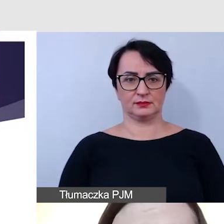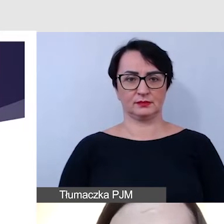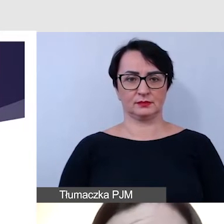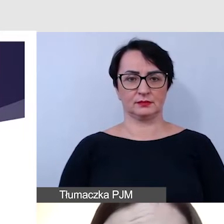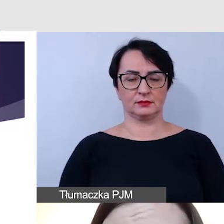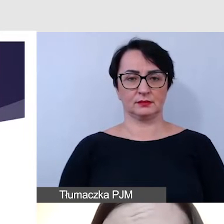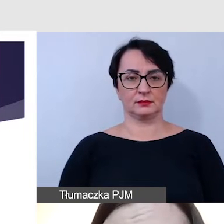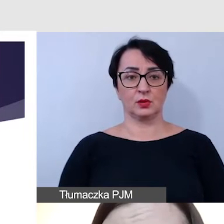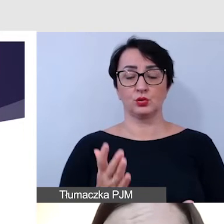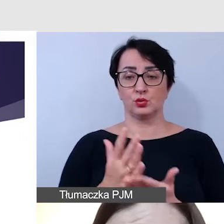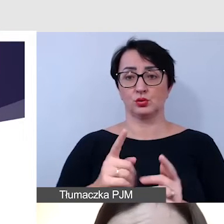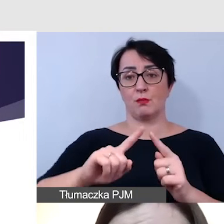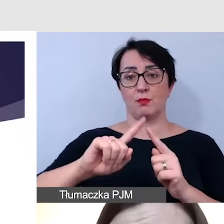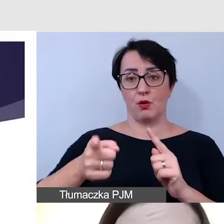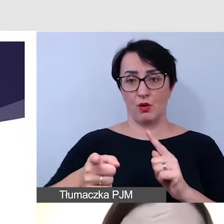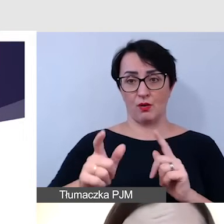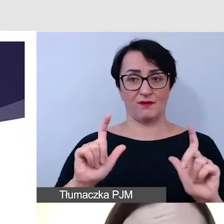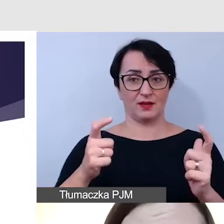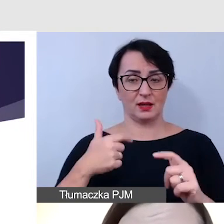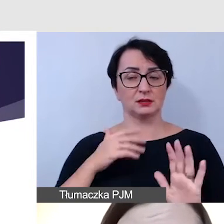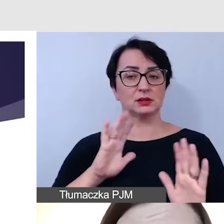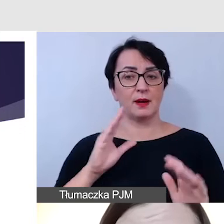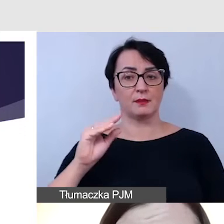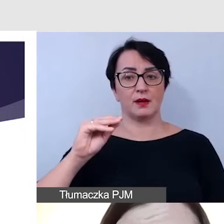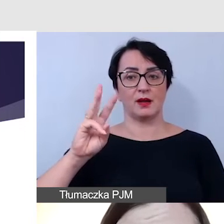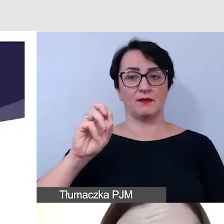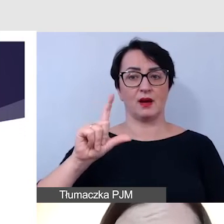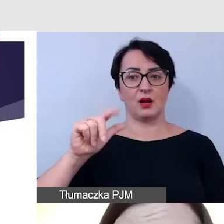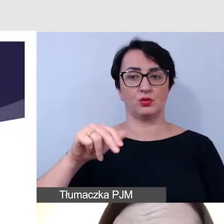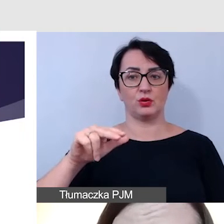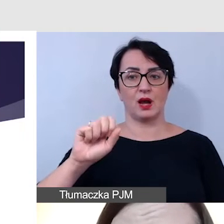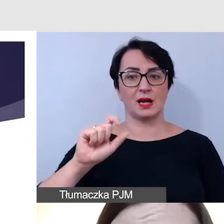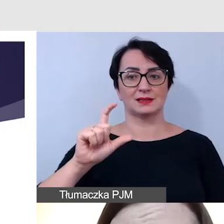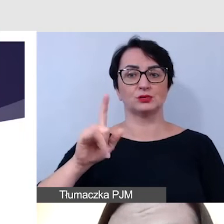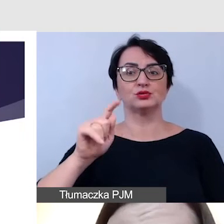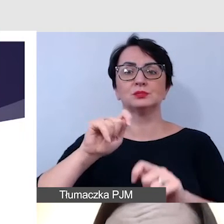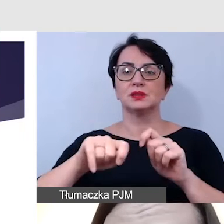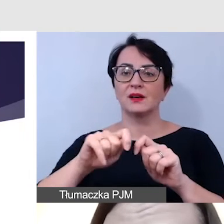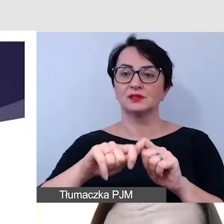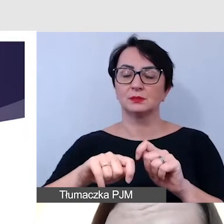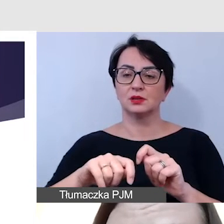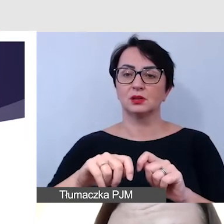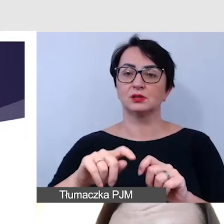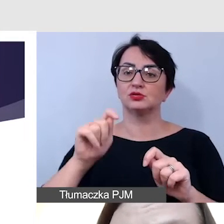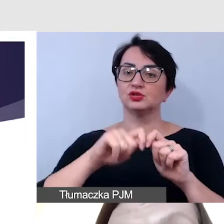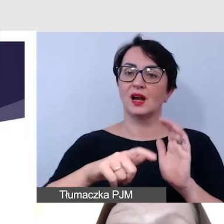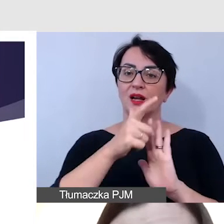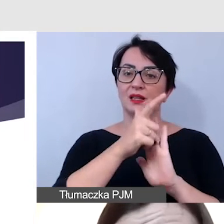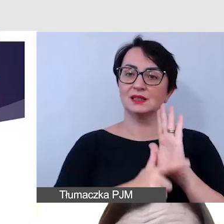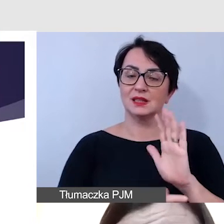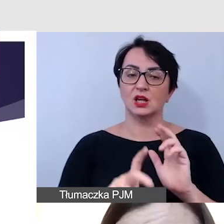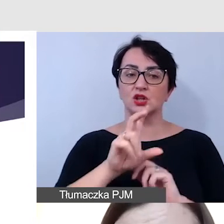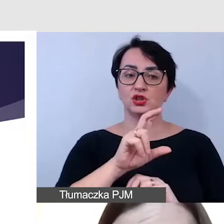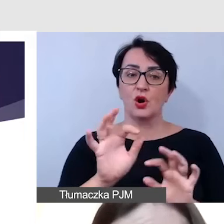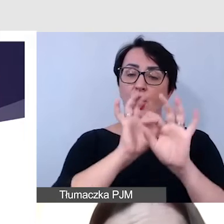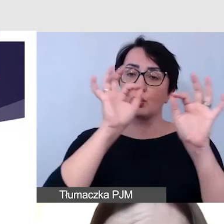Po wydarzeniu dbamy o ewaluację. Sprawdzamy w naszej check-liście, czy w ogóle jest ona zaplanowana i jak